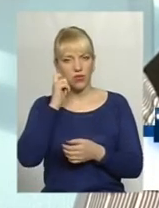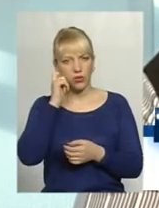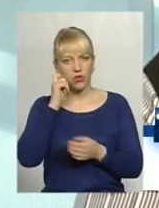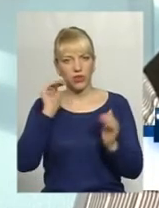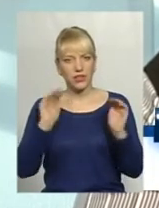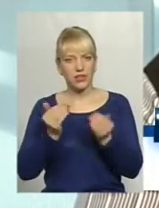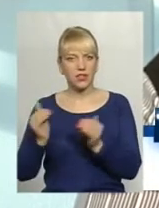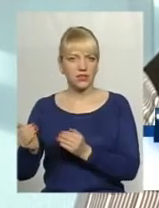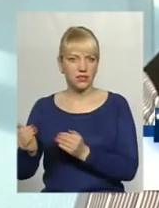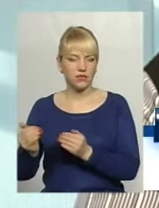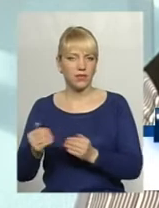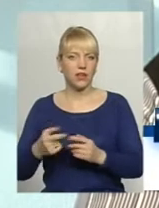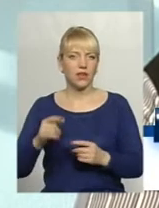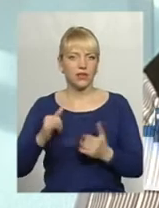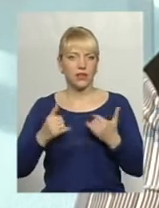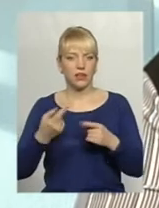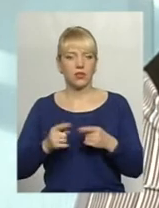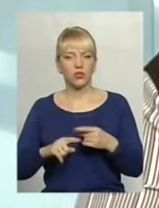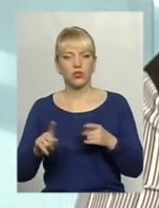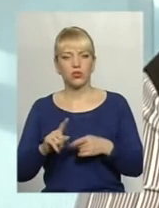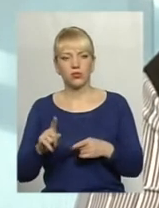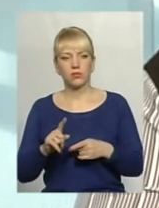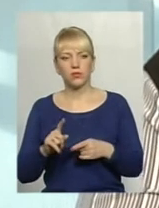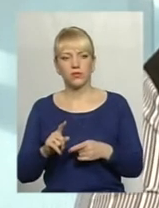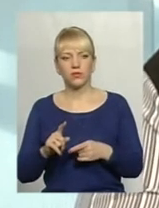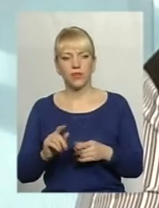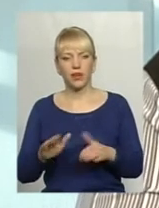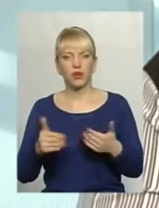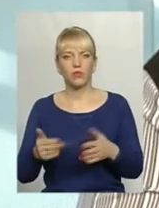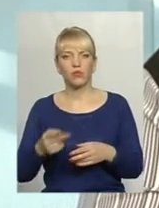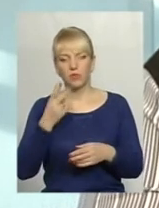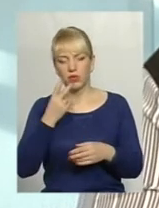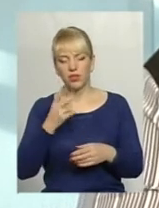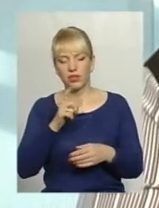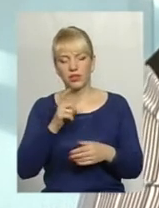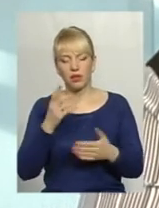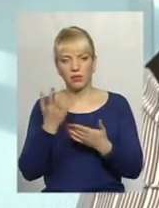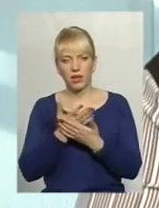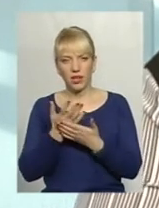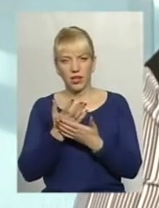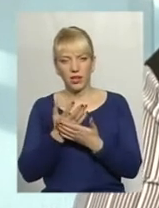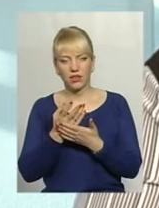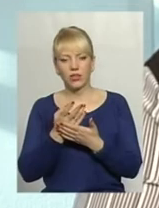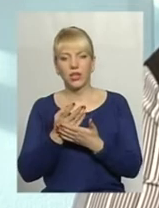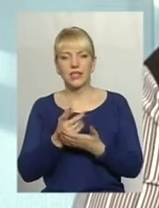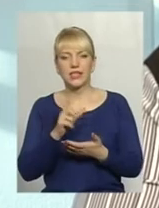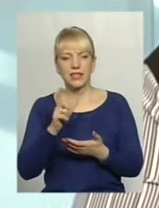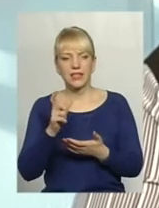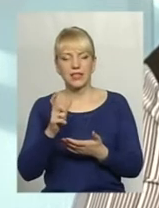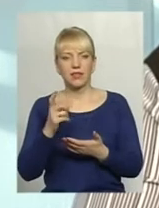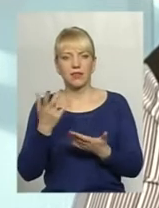Тобто, воно рекомендовано для перегляду з певного віку. І,